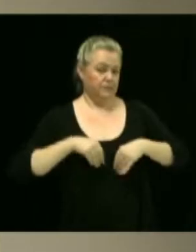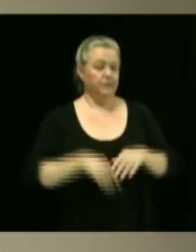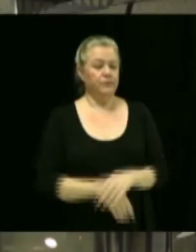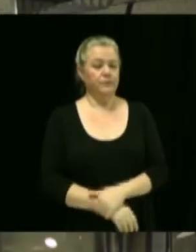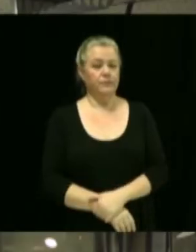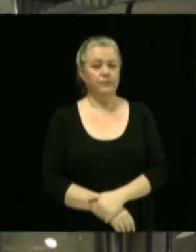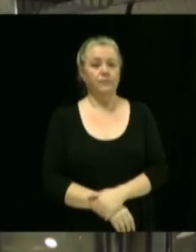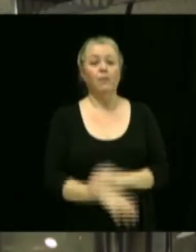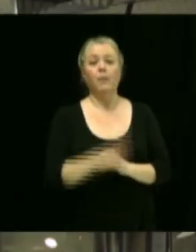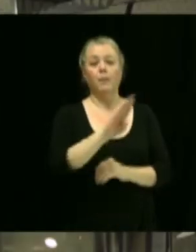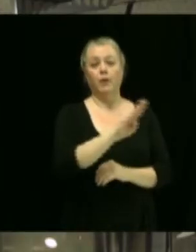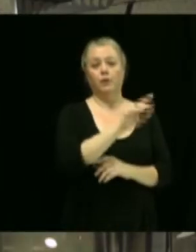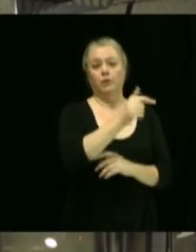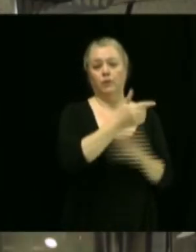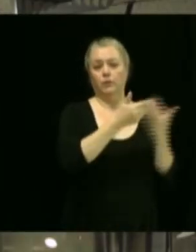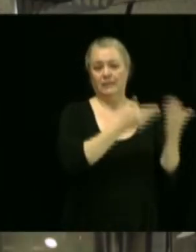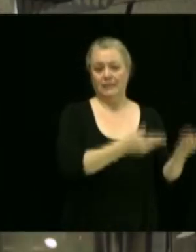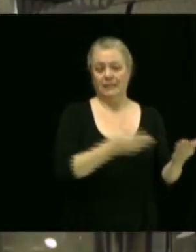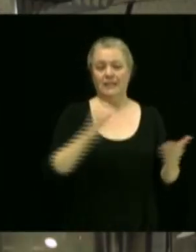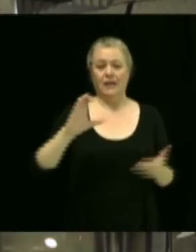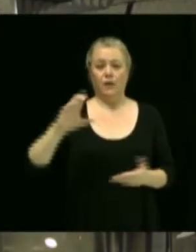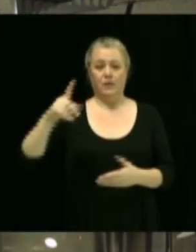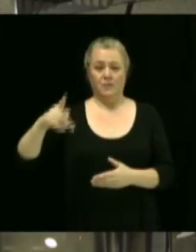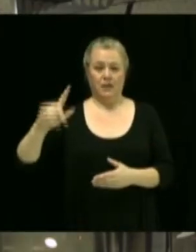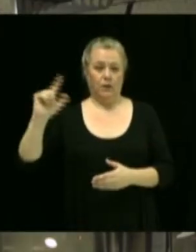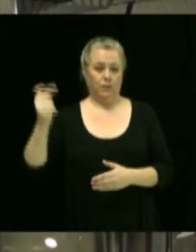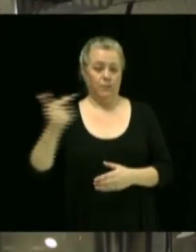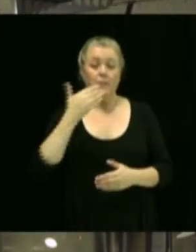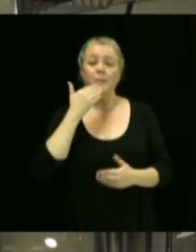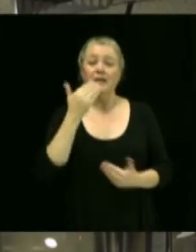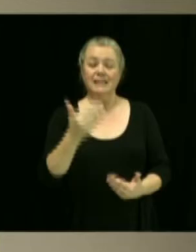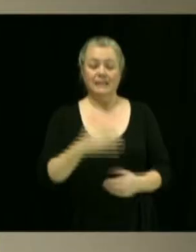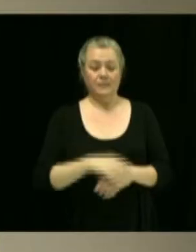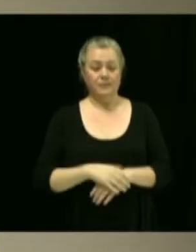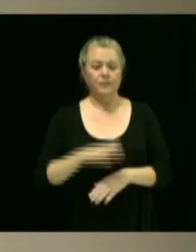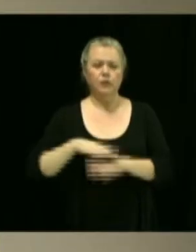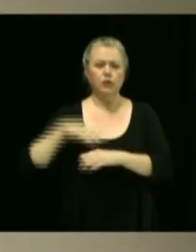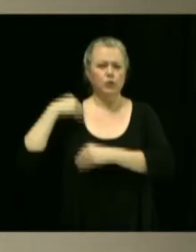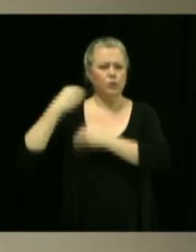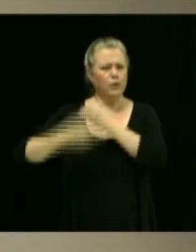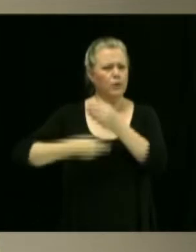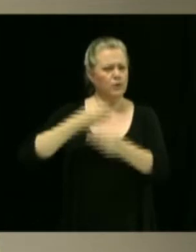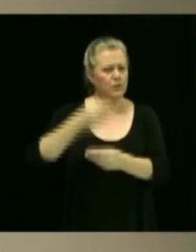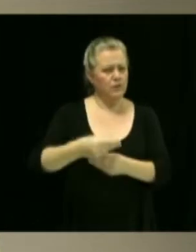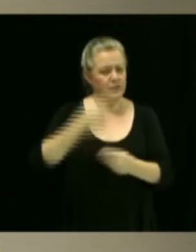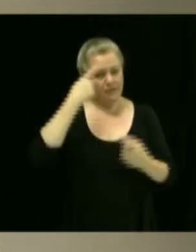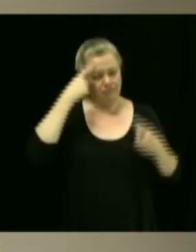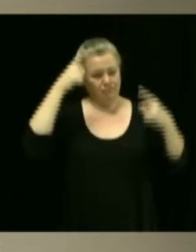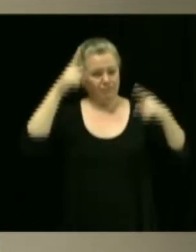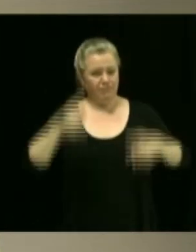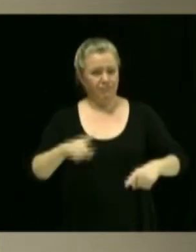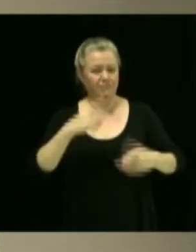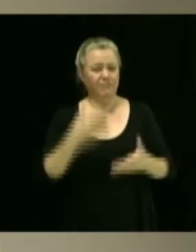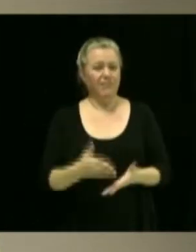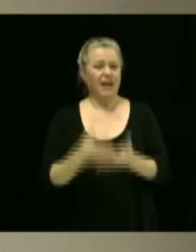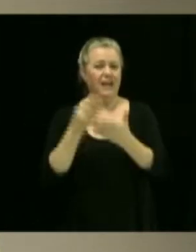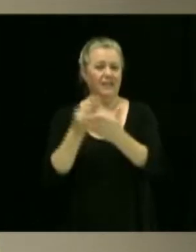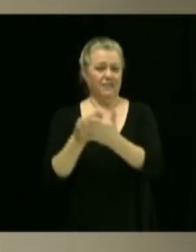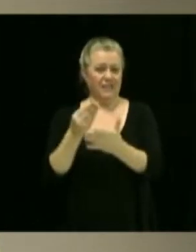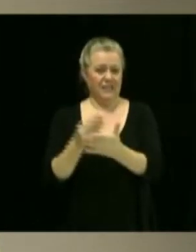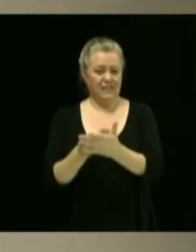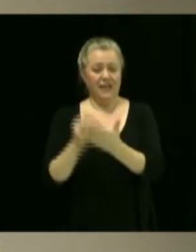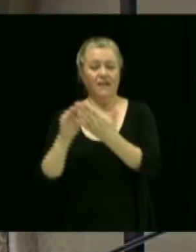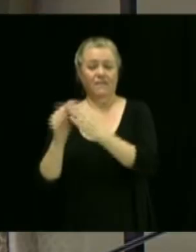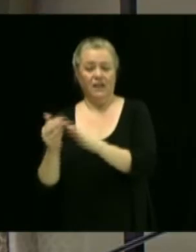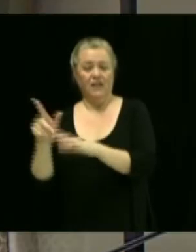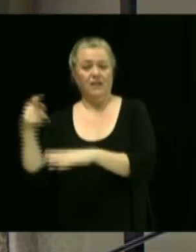Benoît Gauthier, Caroline Pilon. Merci. Patrimoine, convention d'aide financière à intervenir entre la Ville de Victoraville et la MRC d